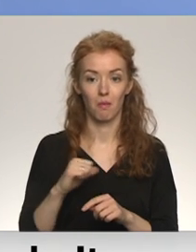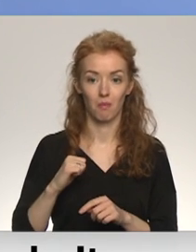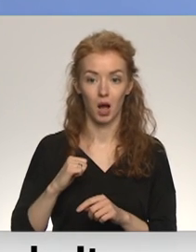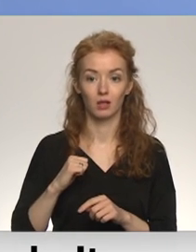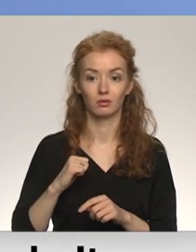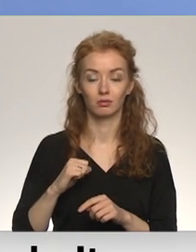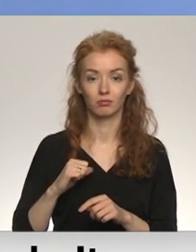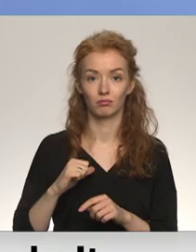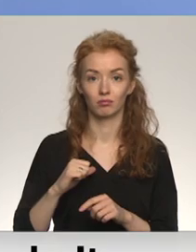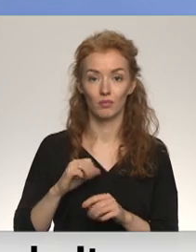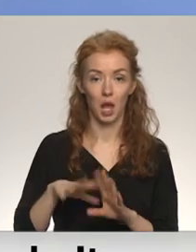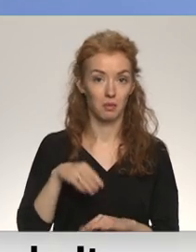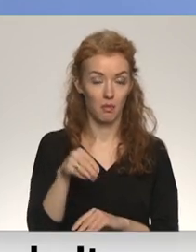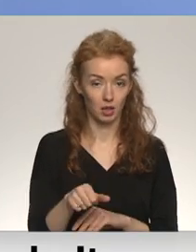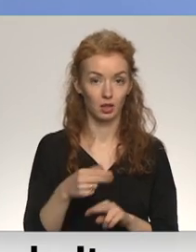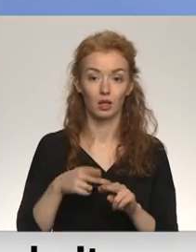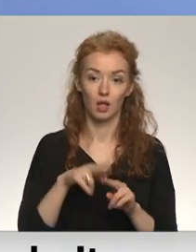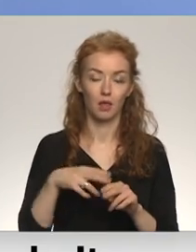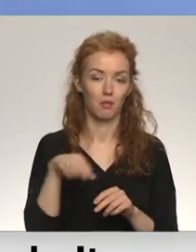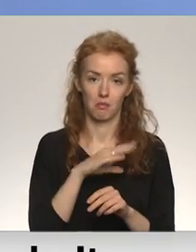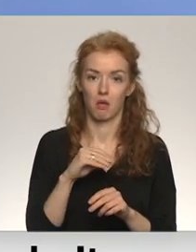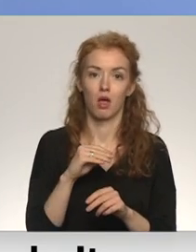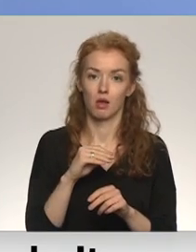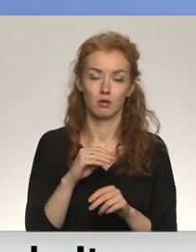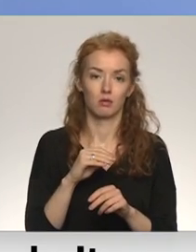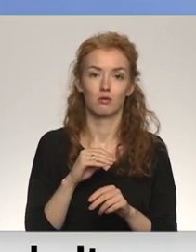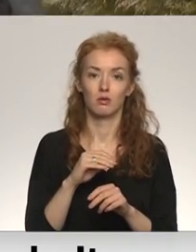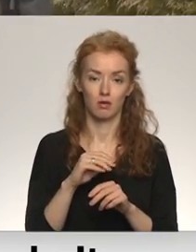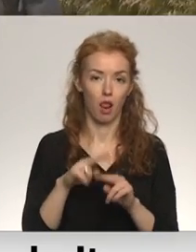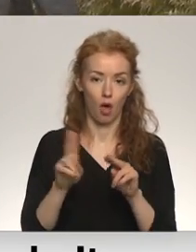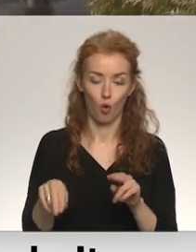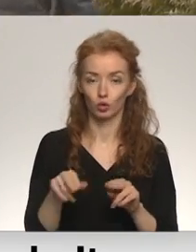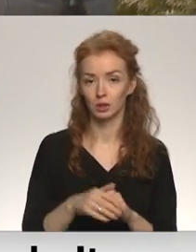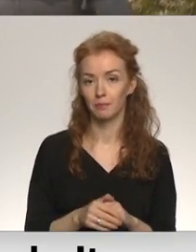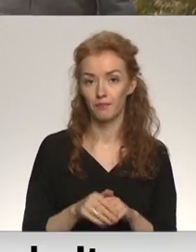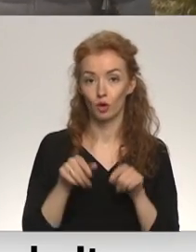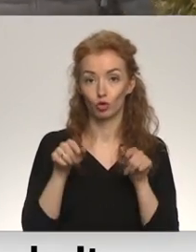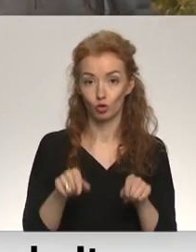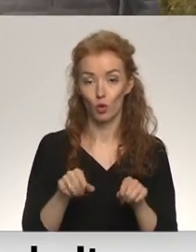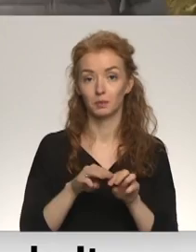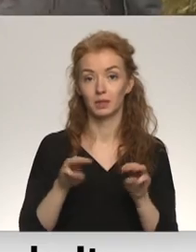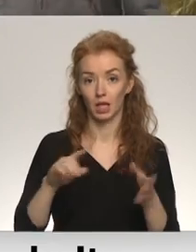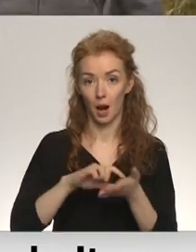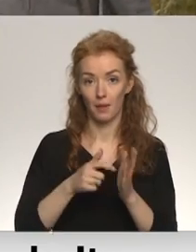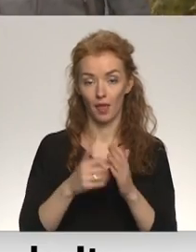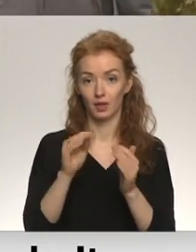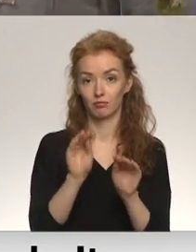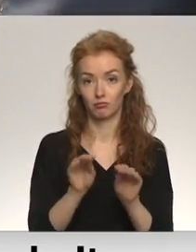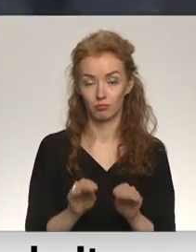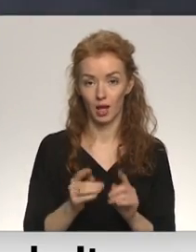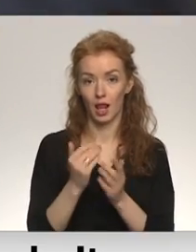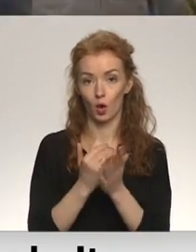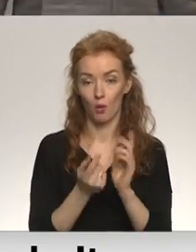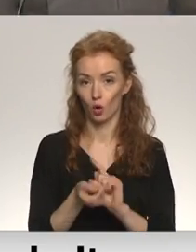to apmaksāt, tad, protams, mēs nekādā gadījumā neliksim šķēršļus. Plānotas, šos ministru kabinets sagatavotos likuma